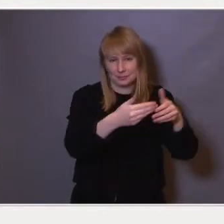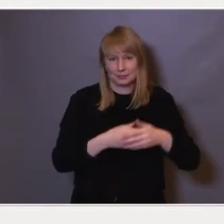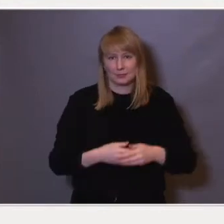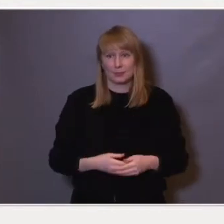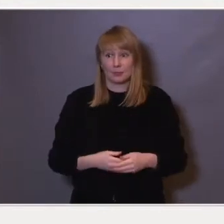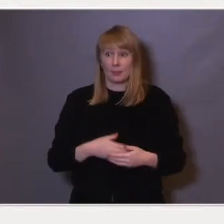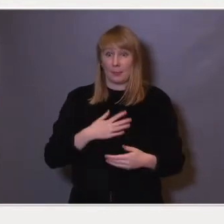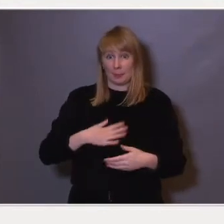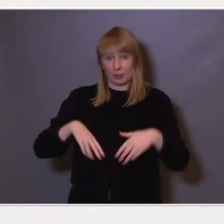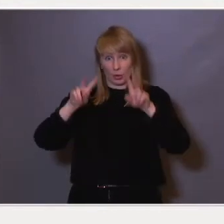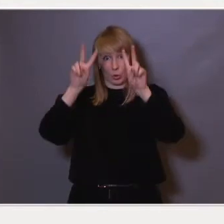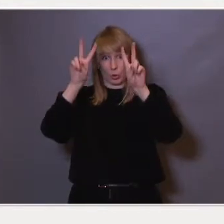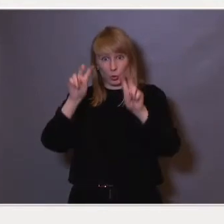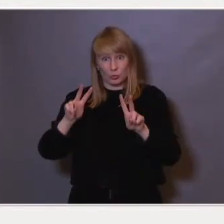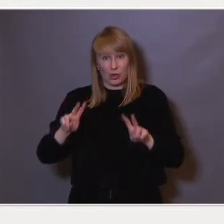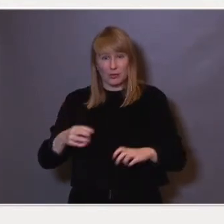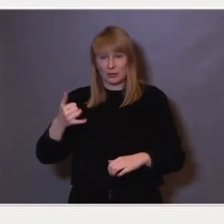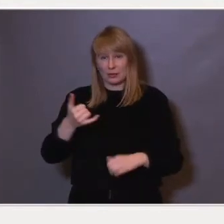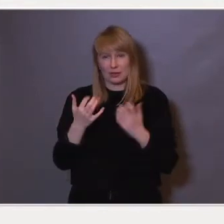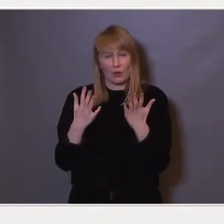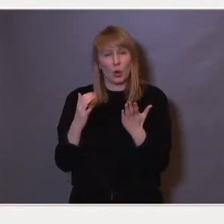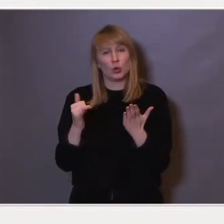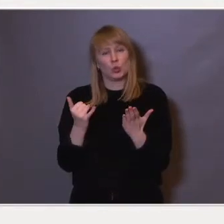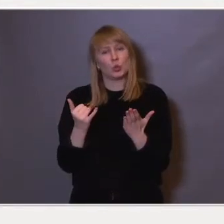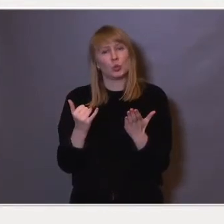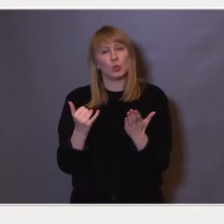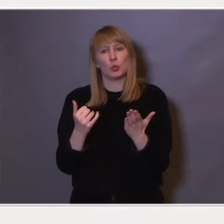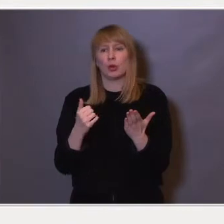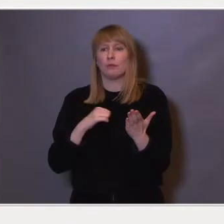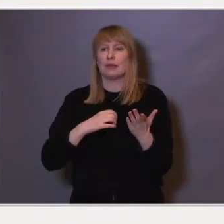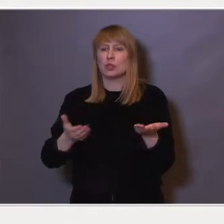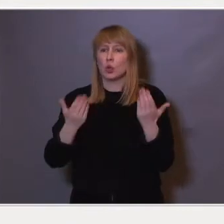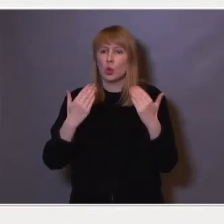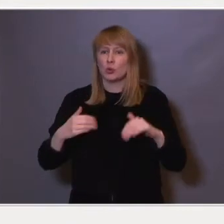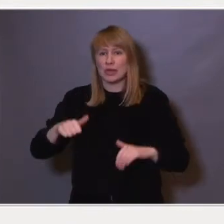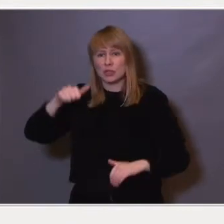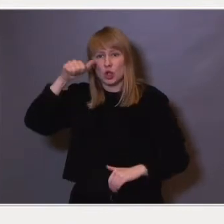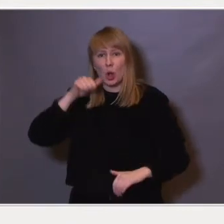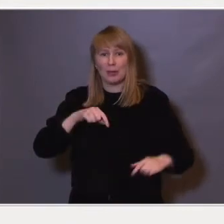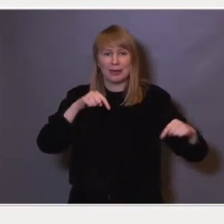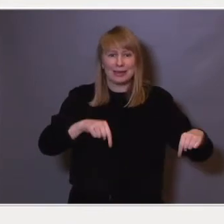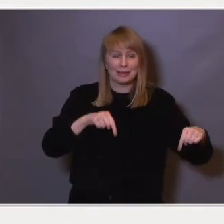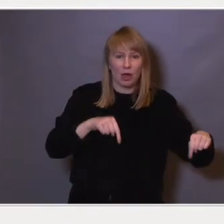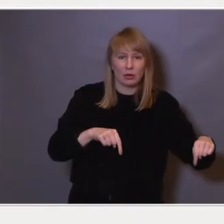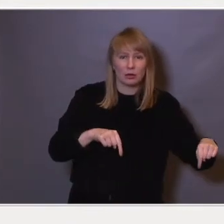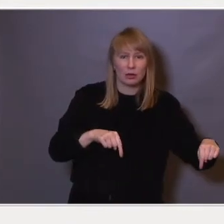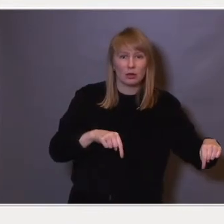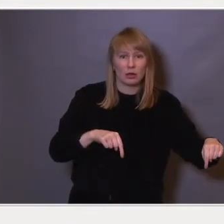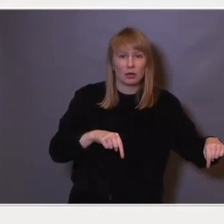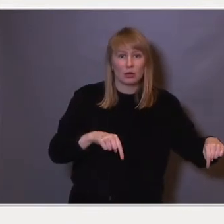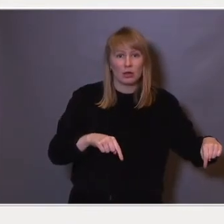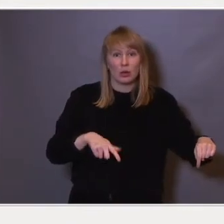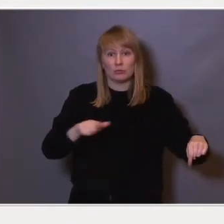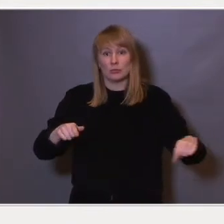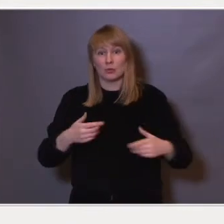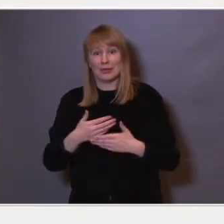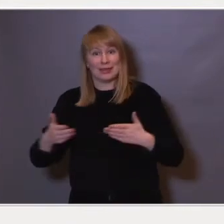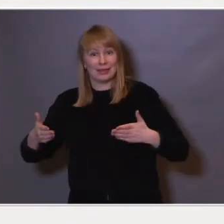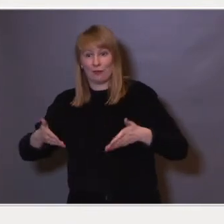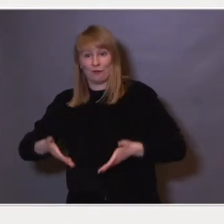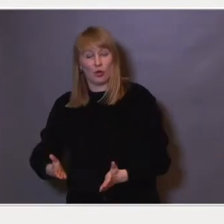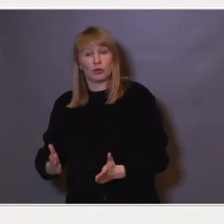Denne utredningen handler altså først og fremst om de som er under 16 år i dag, og de som enda ikke er født, men skal